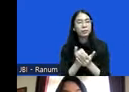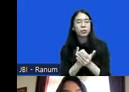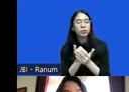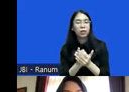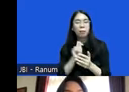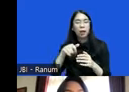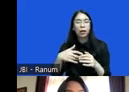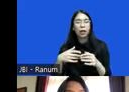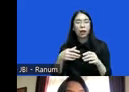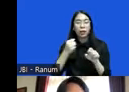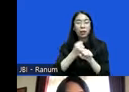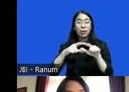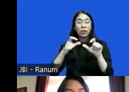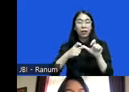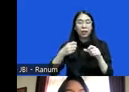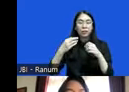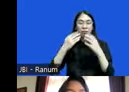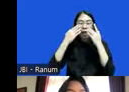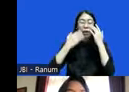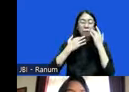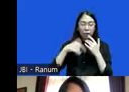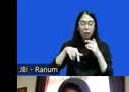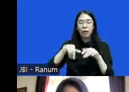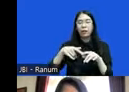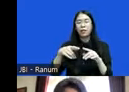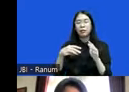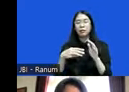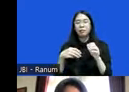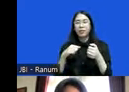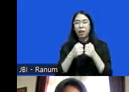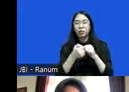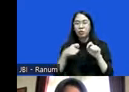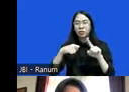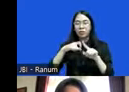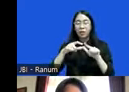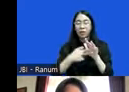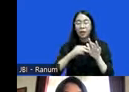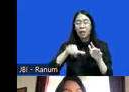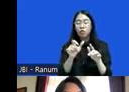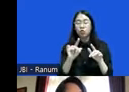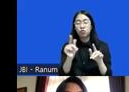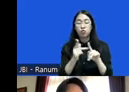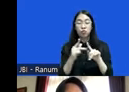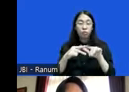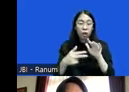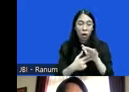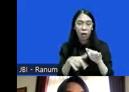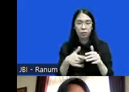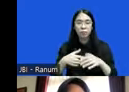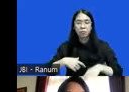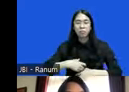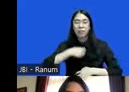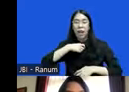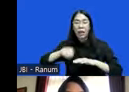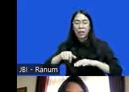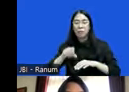mata pada tragedikan curuhan kemudian yang kemudian pada akhirnya hakimnya menyalahkan angin